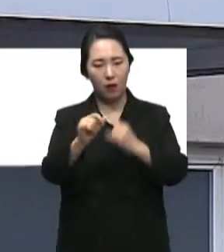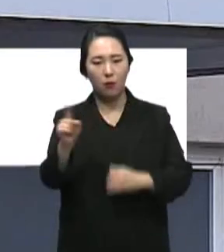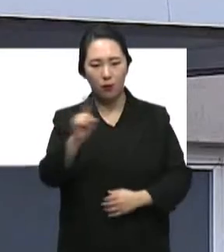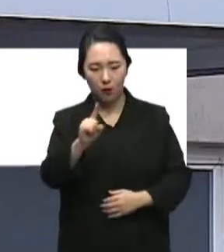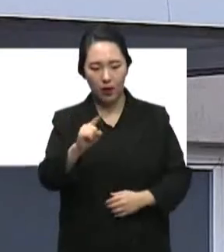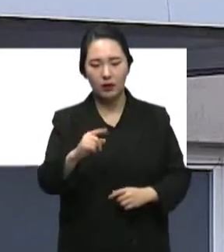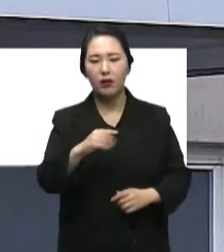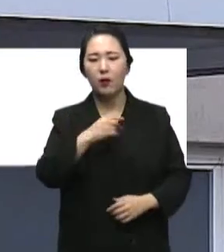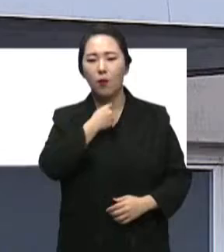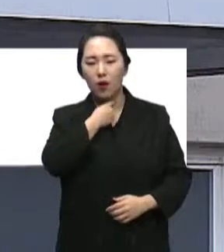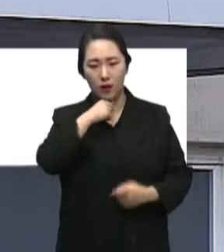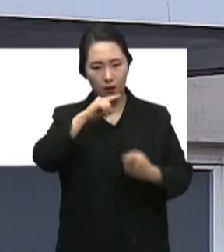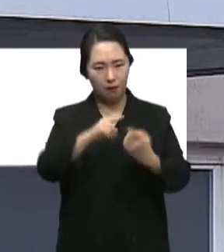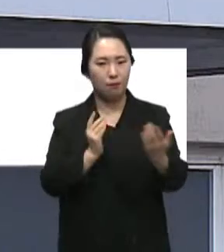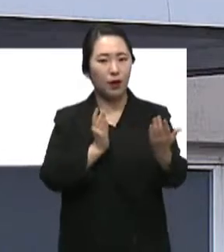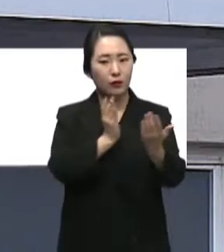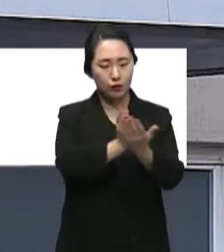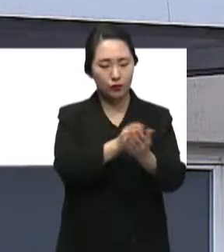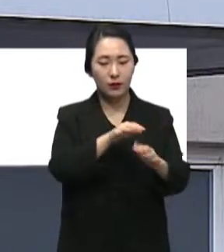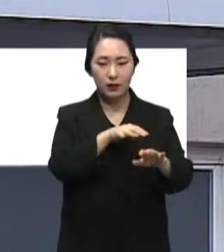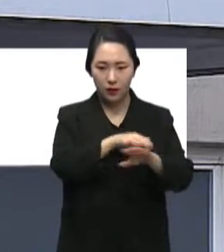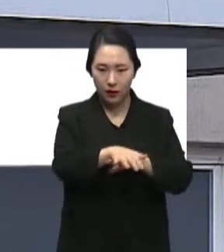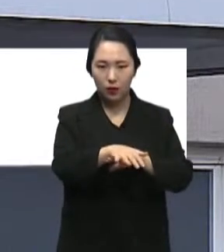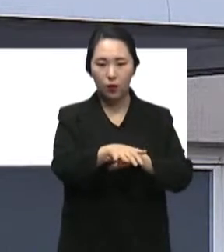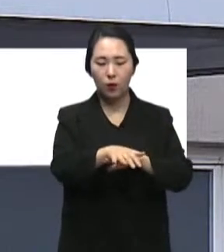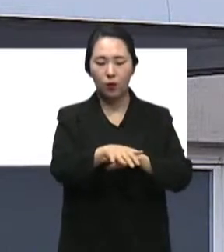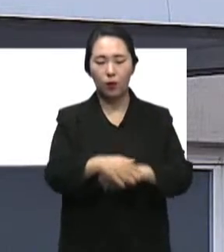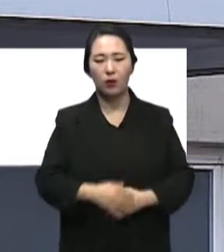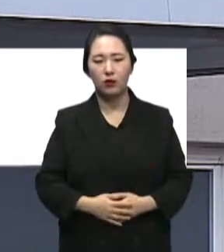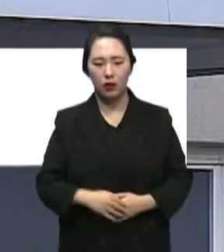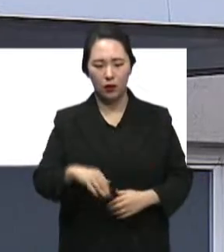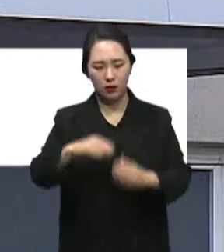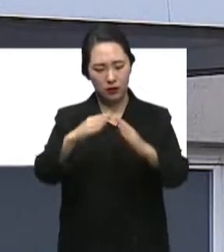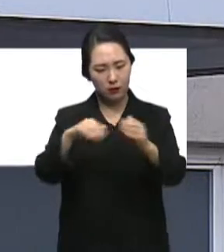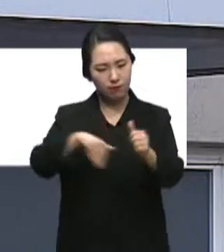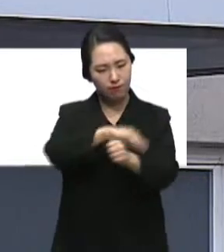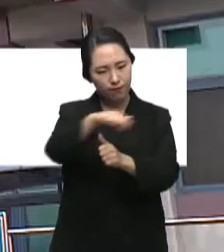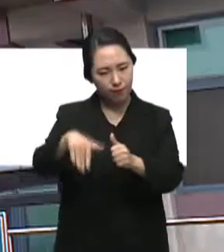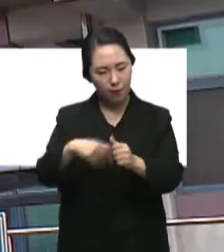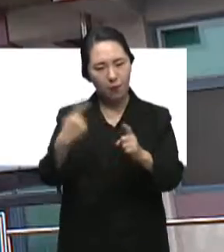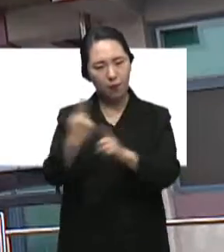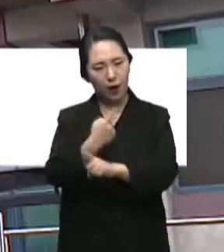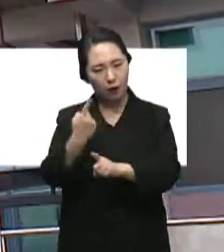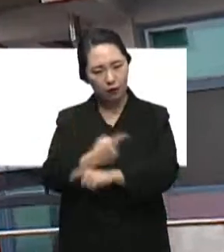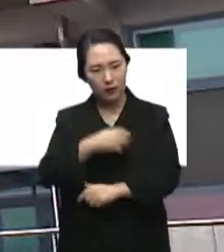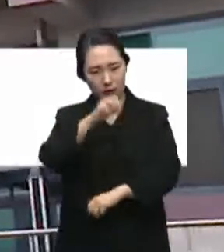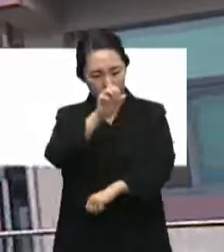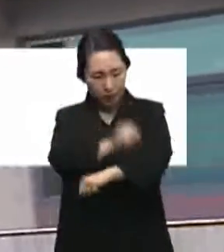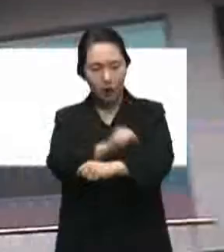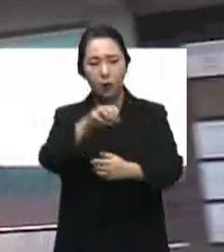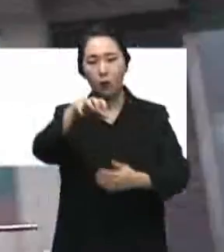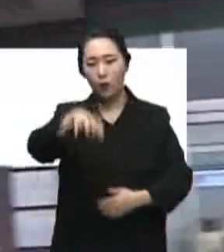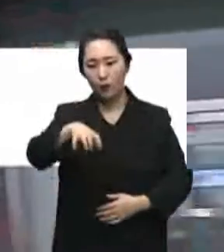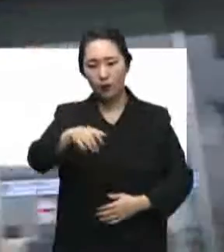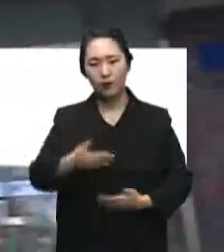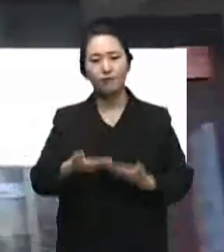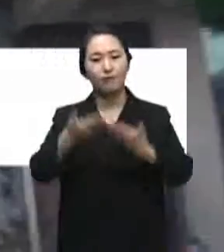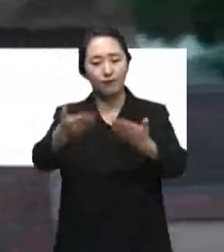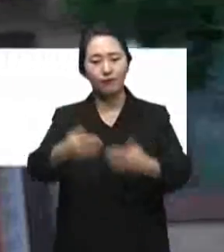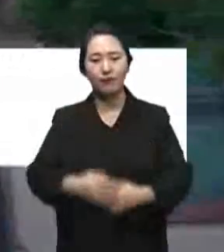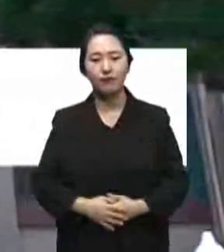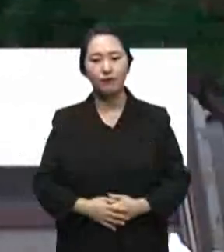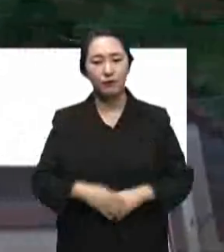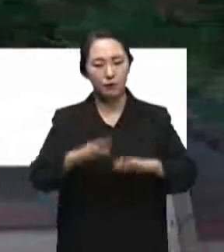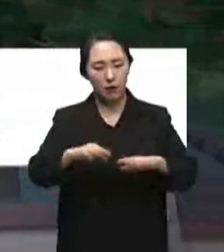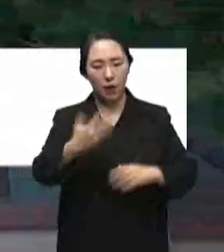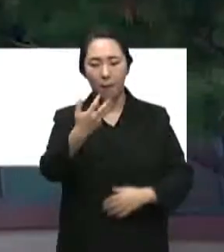주거복지정책을 통해 지역주민의 주거여건을 개선한 기초지자체에 수여하는 상입니다. 이번 평가에서는